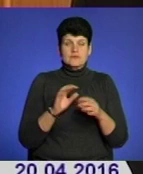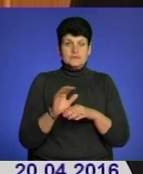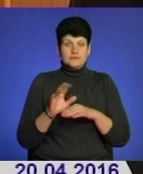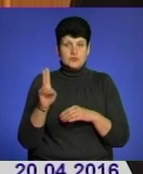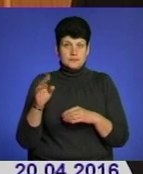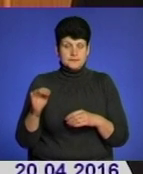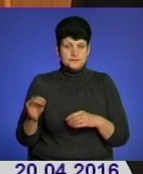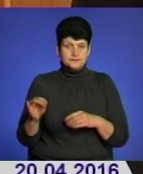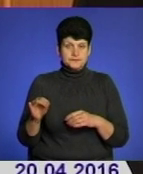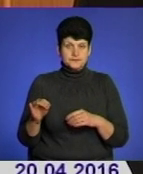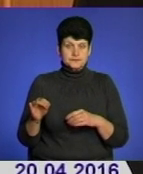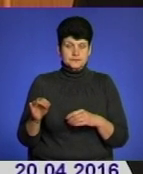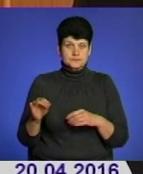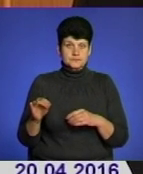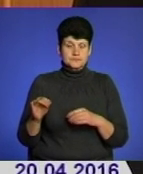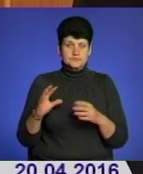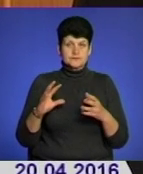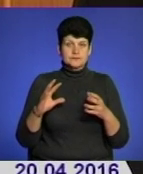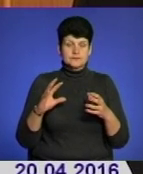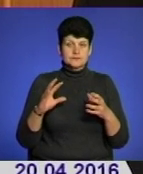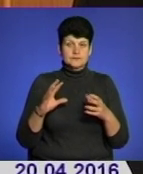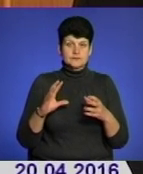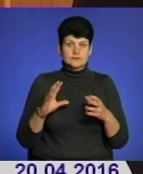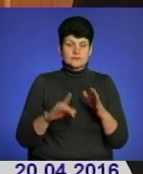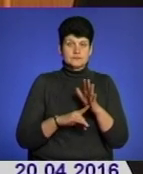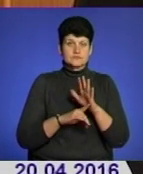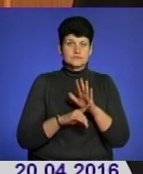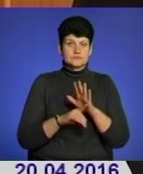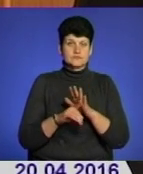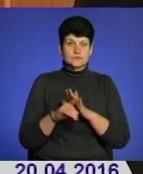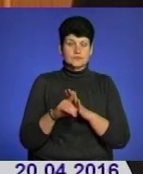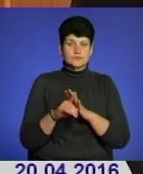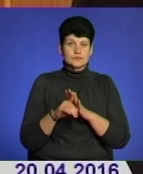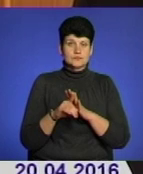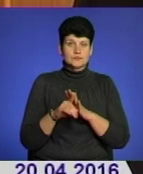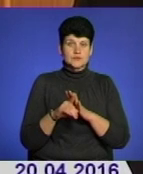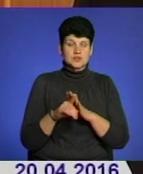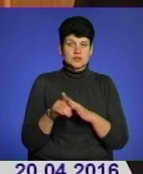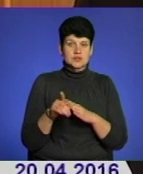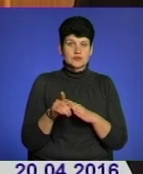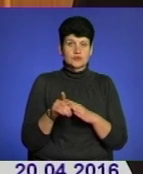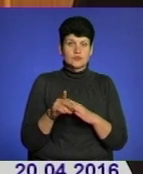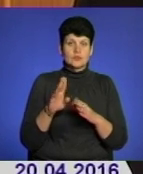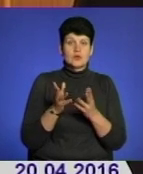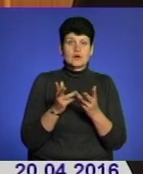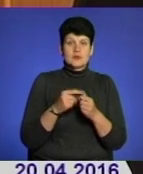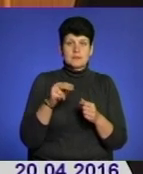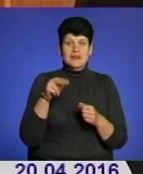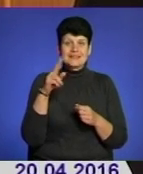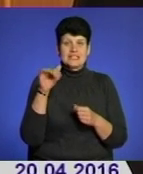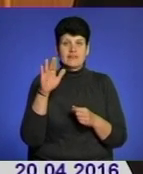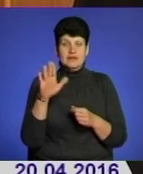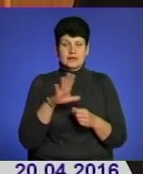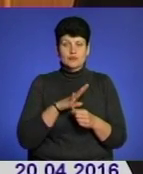з вняттям спецрежиму ПДВ, яке було з 1